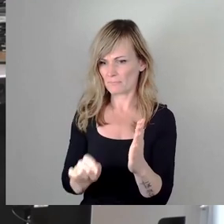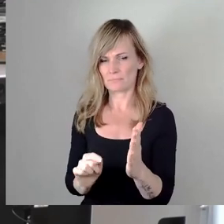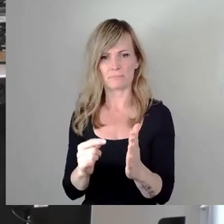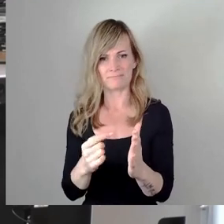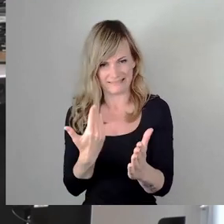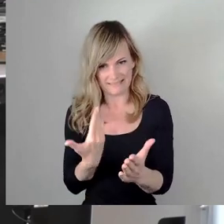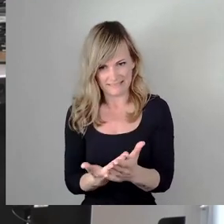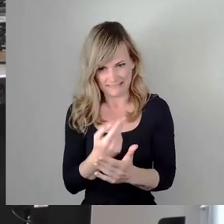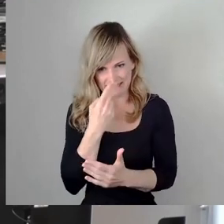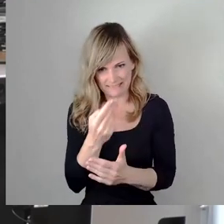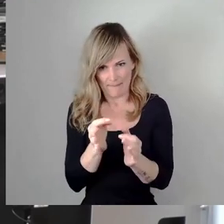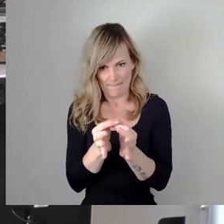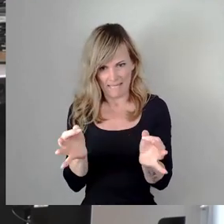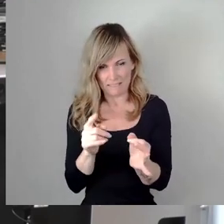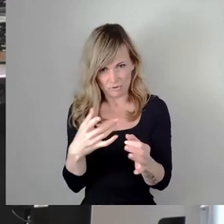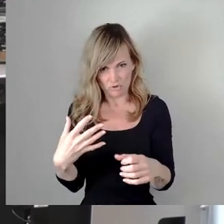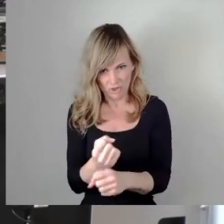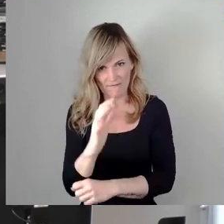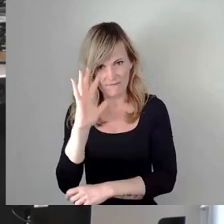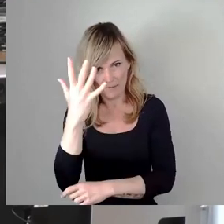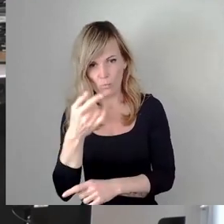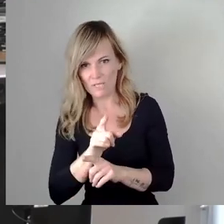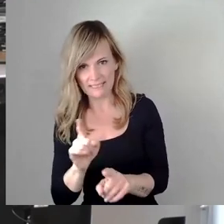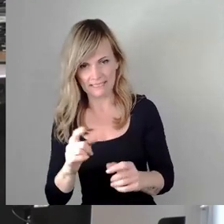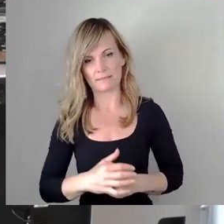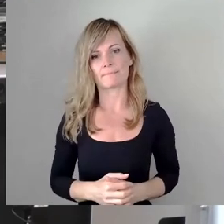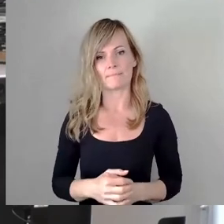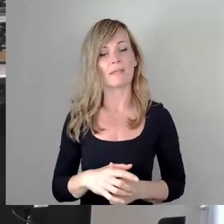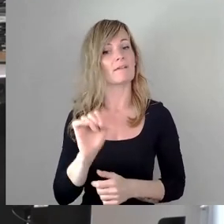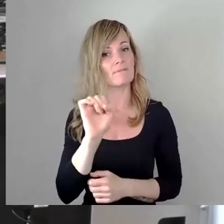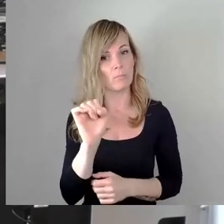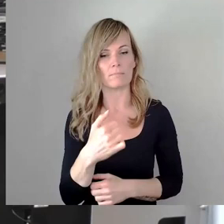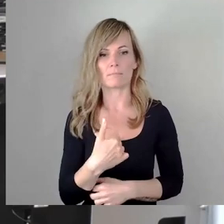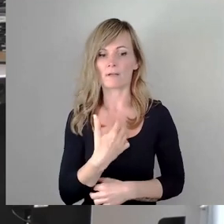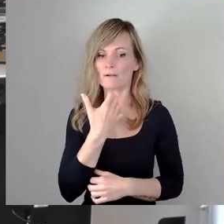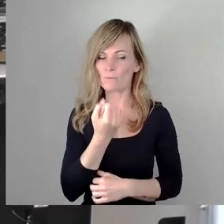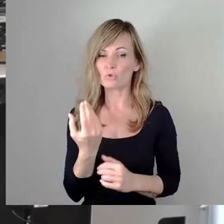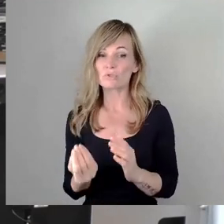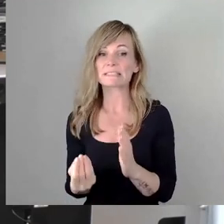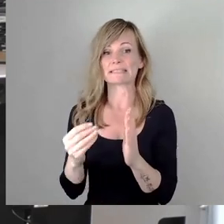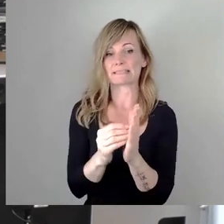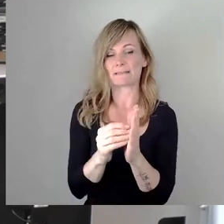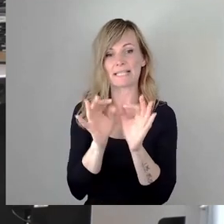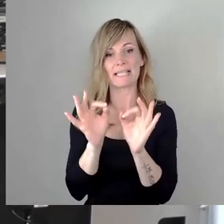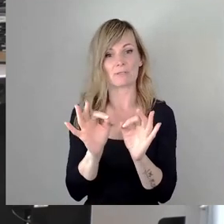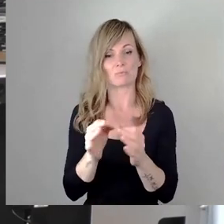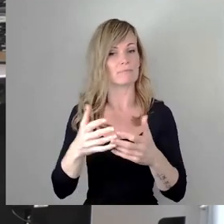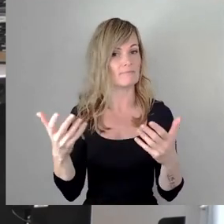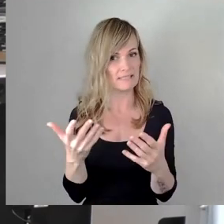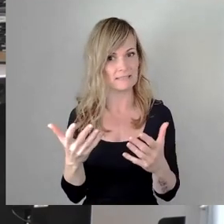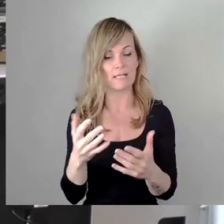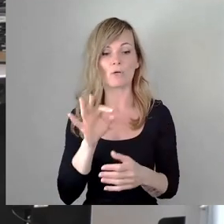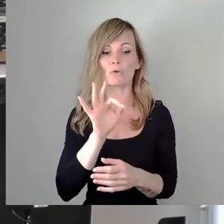auch eintritt. Und zwar möchten wir eben ganz konkret ergänzen, dass es für die Bauabschnitte